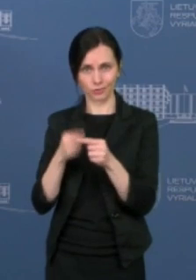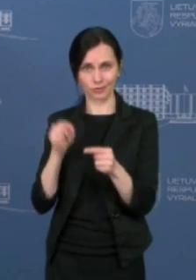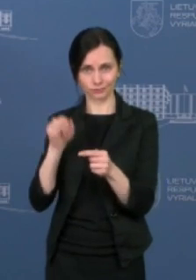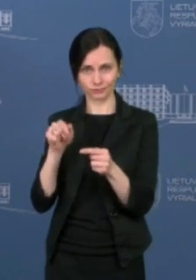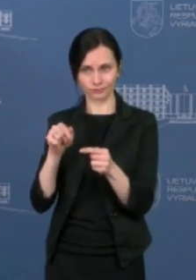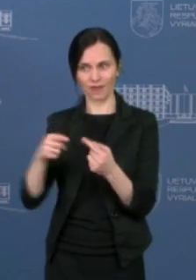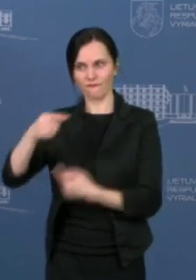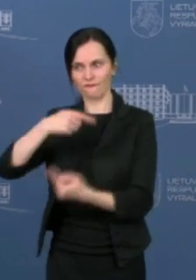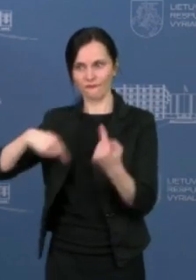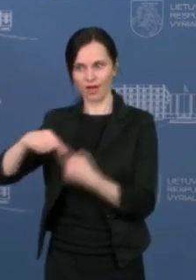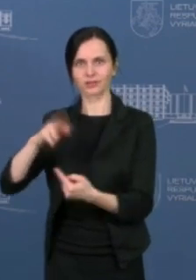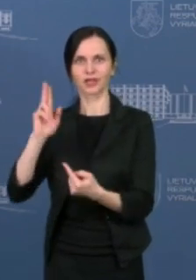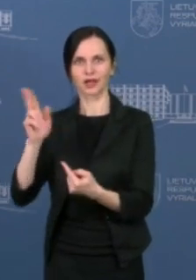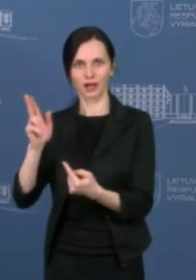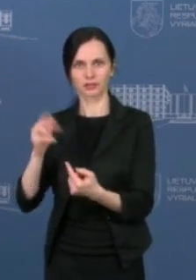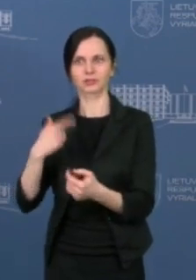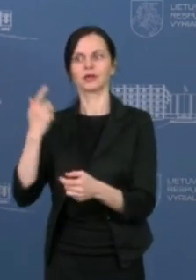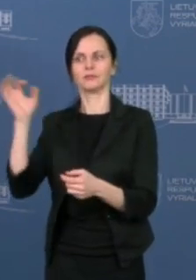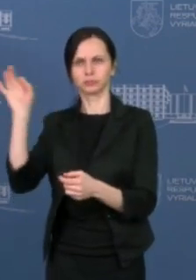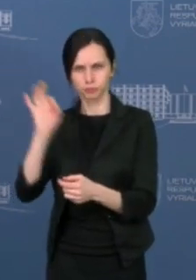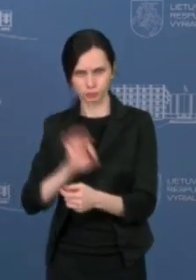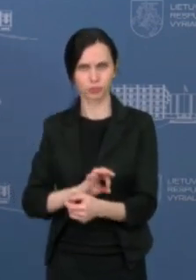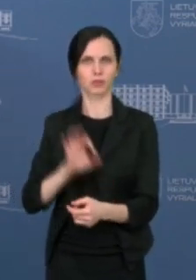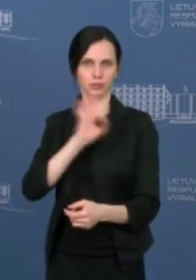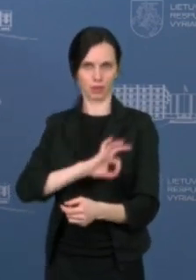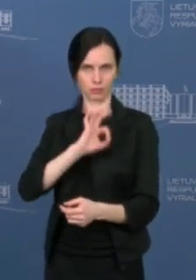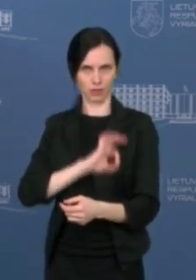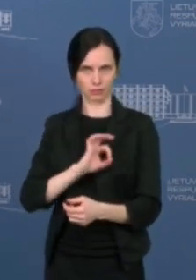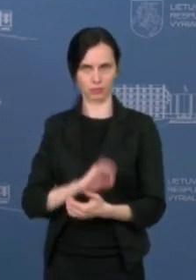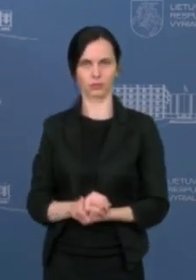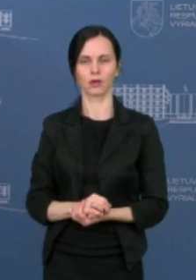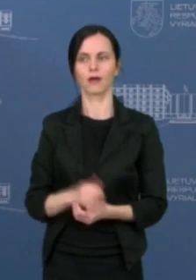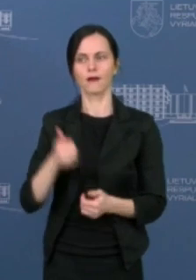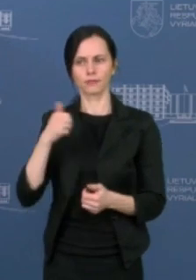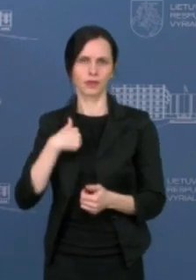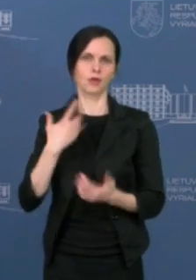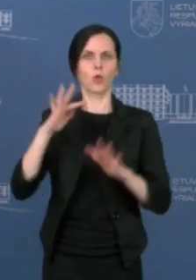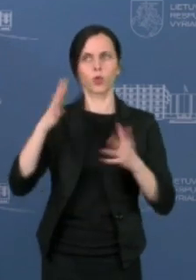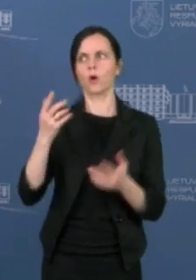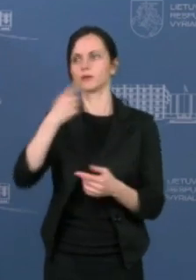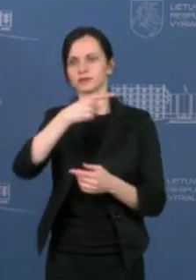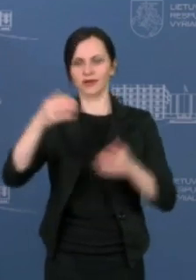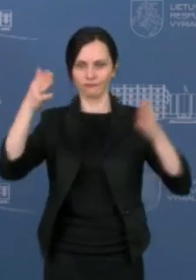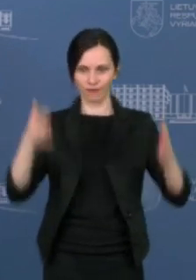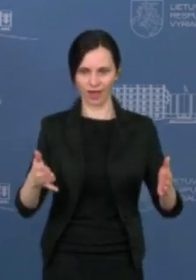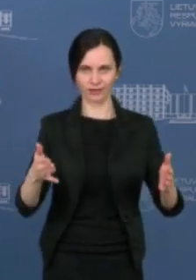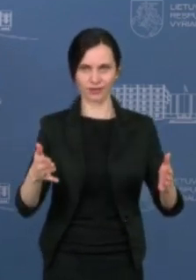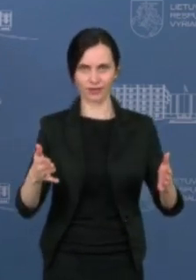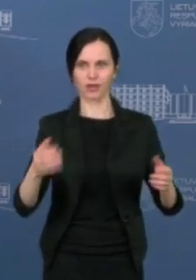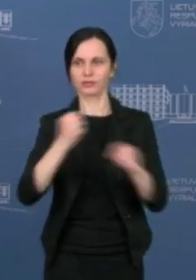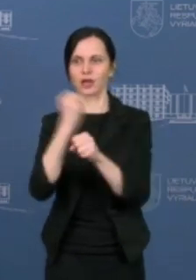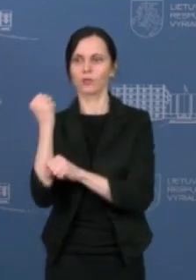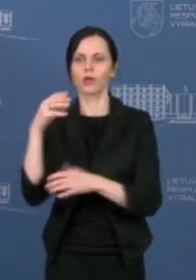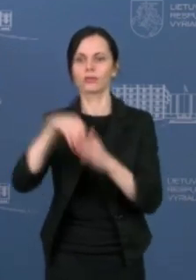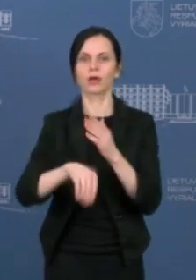verslai naudosis reguliariai. Tai reiškia, kad jie reguliariai kiekvieną savaitę testuo savo darbuotojus,